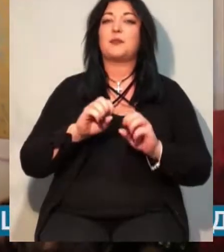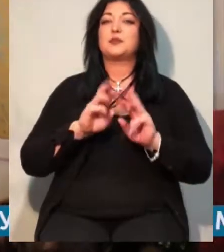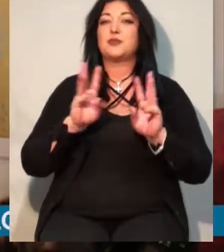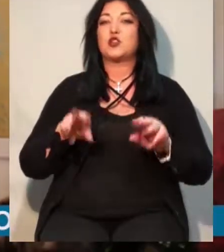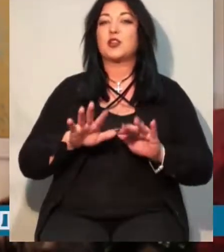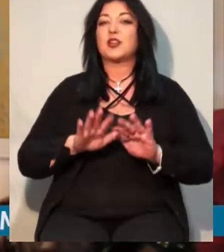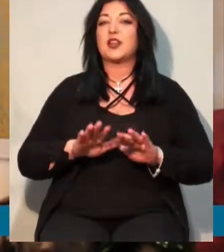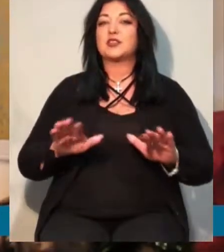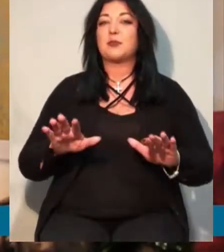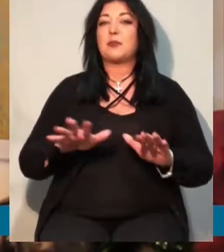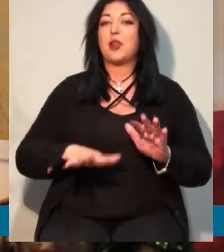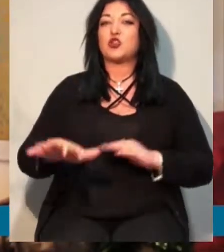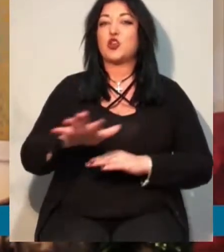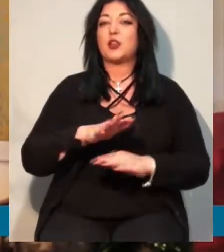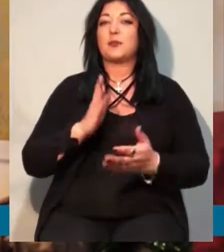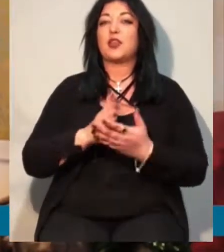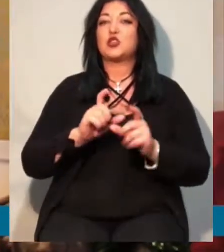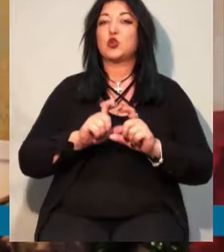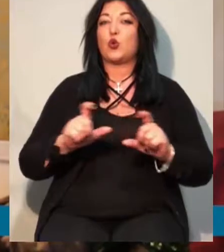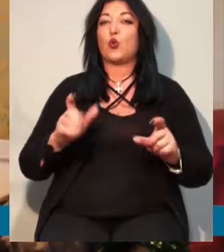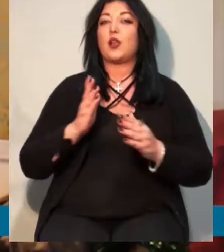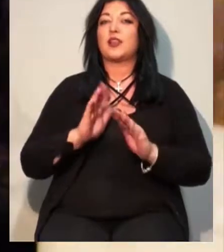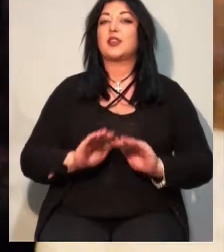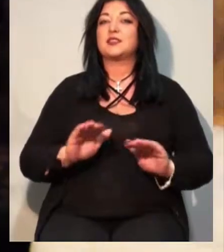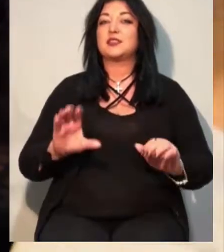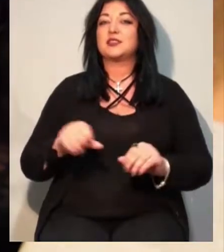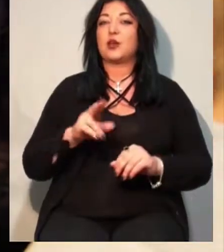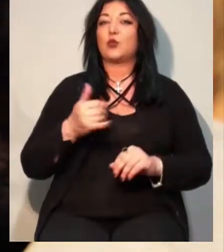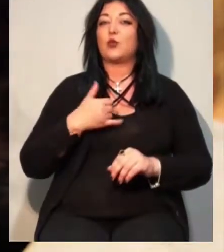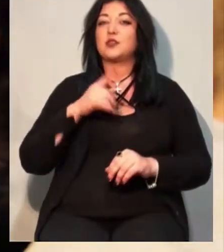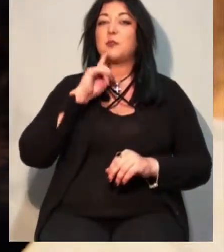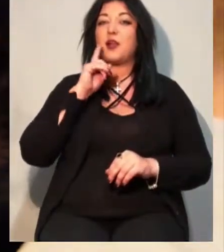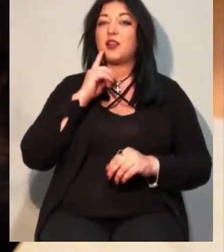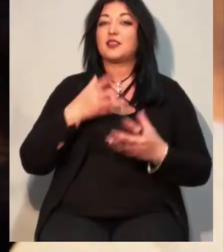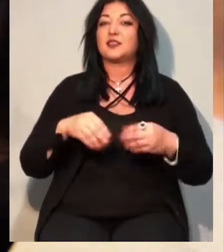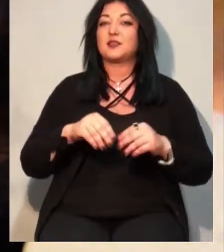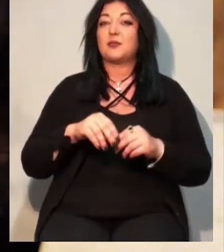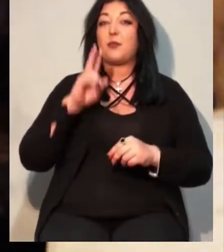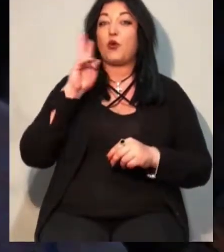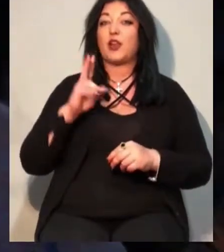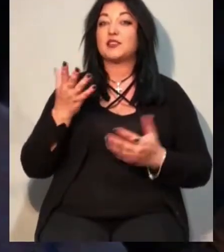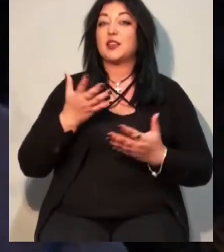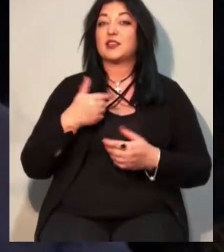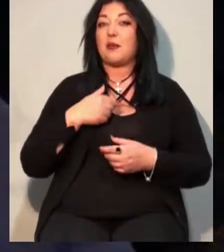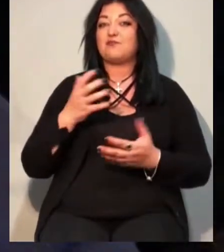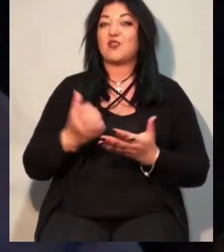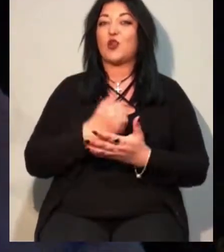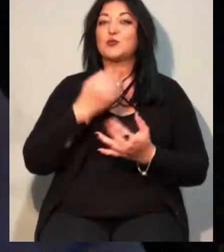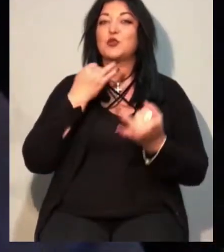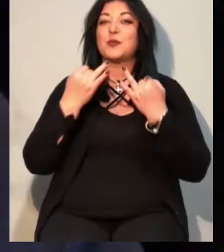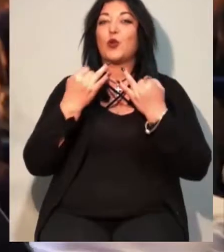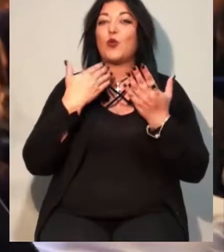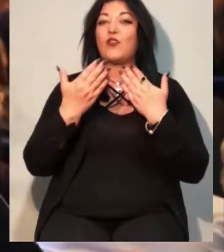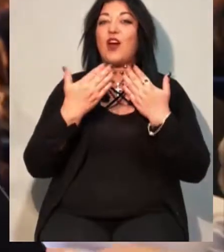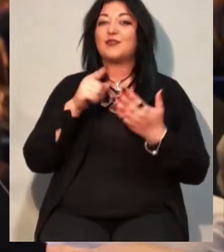Є школа, є дитинський сад, тому що у нас молоді сім'ї. Моряки, з якими нам вдалося поспілкуватися, поділилися своїми